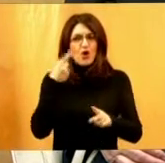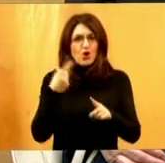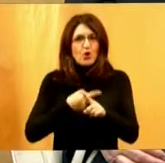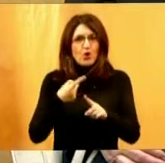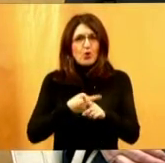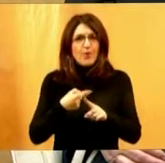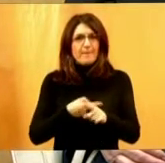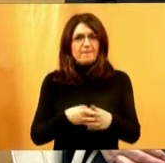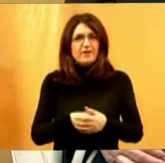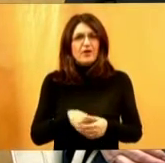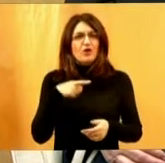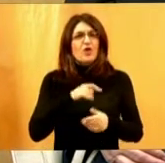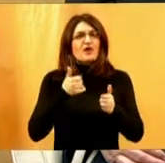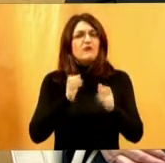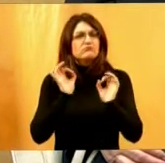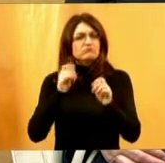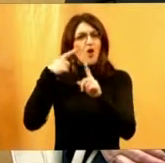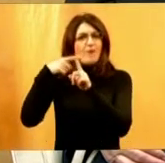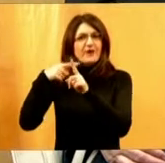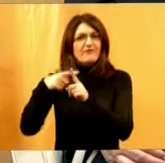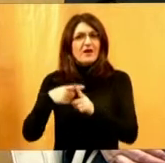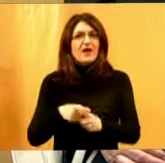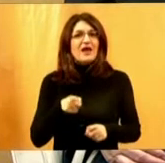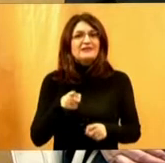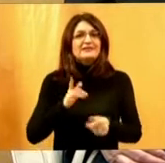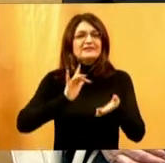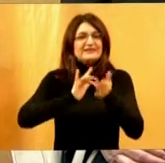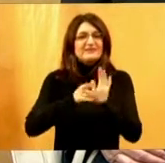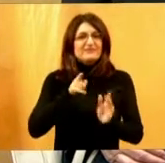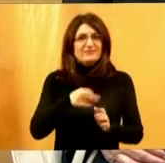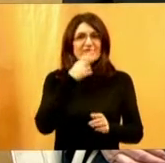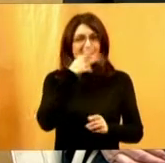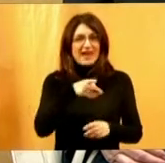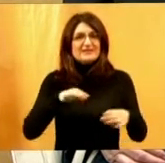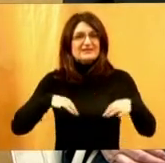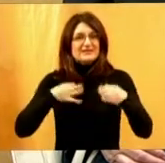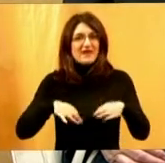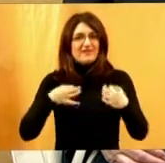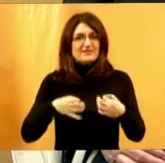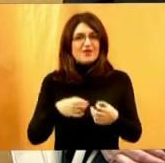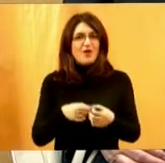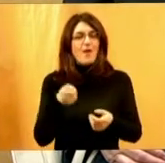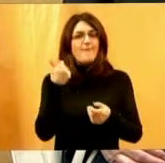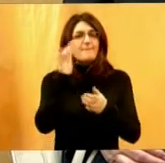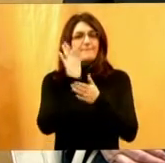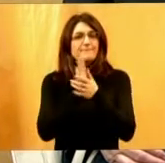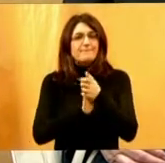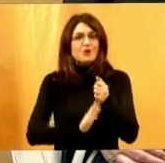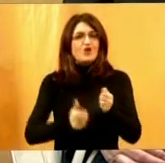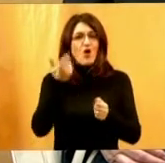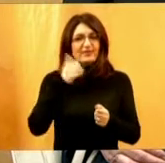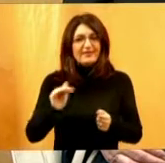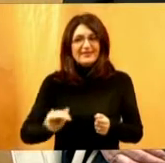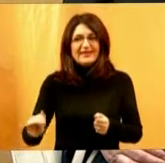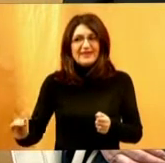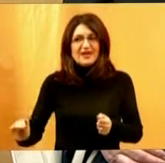jako opravdana, očigledno, sa svih stajališta zdravstvenih. Počevši od djece